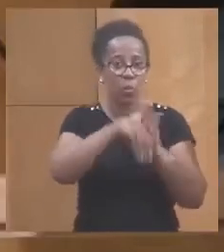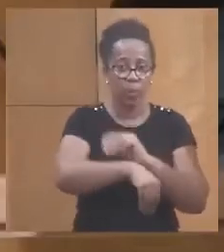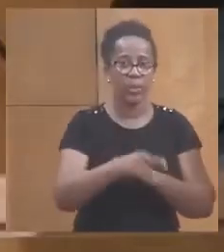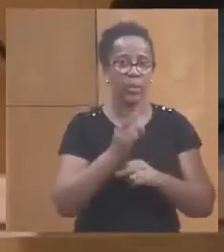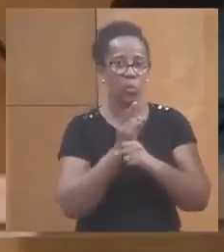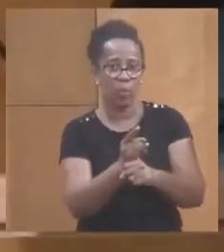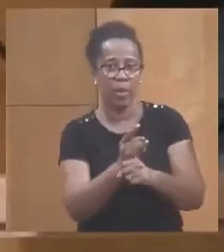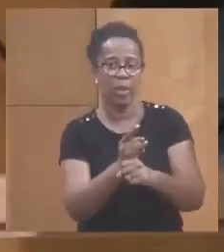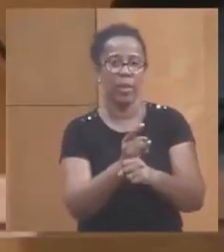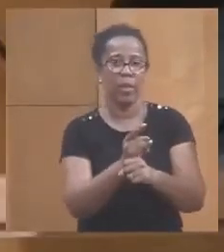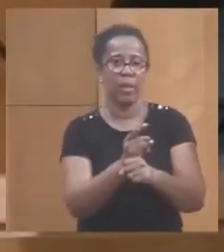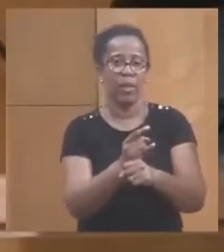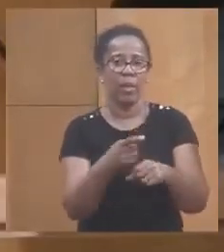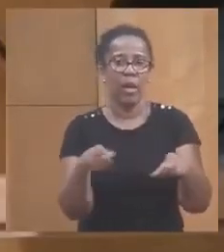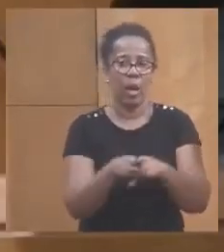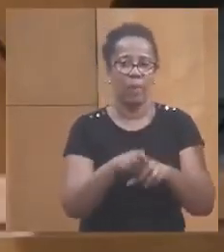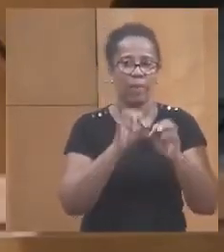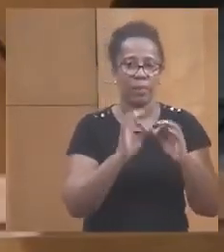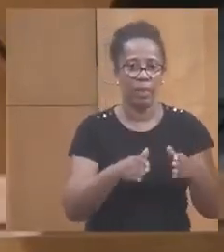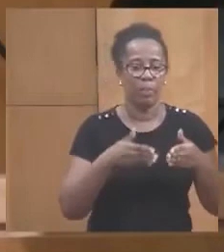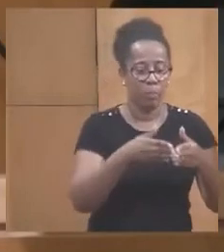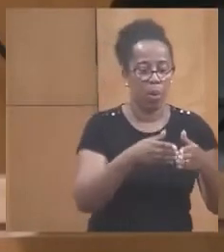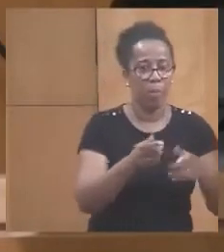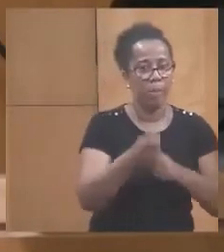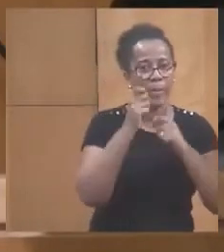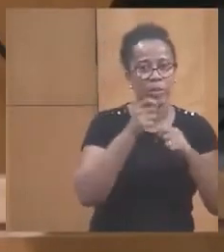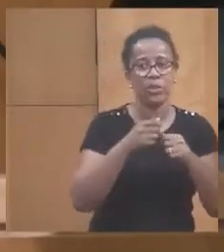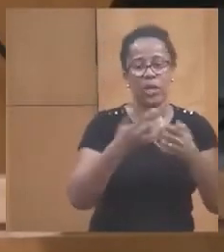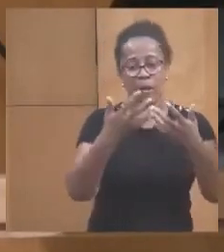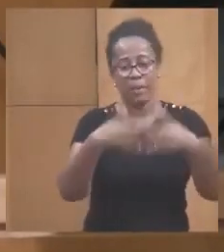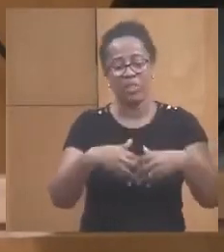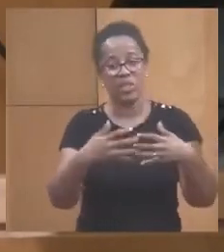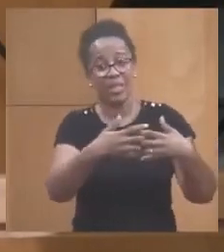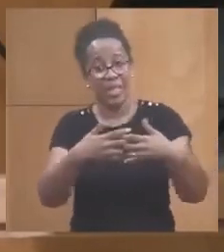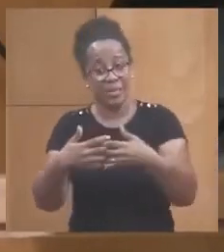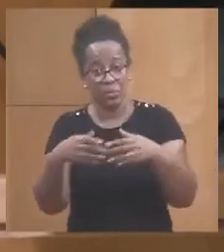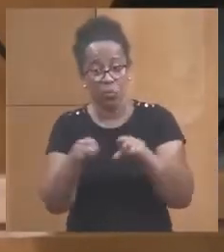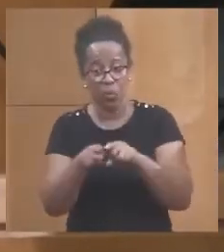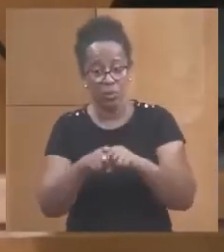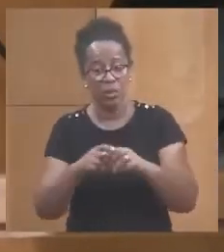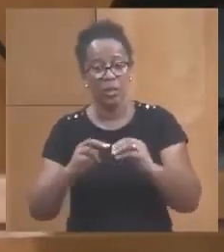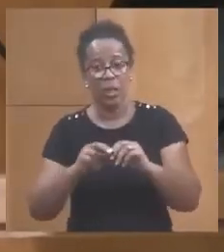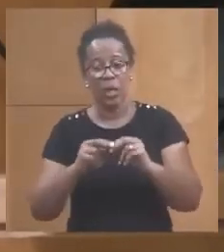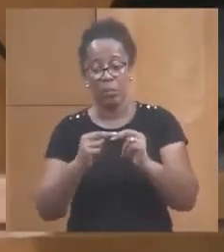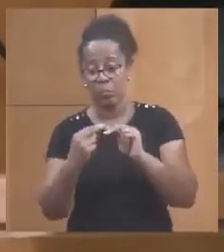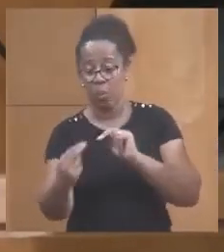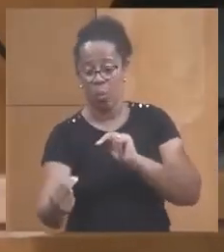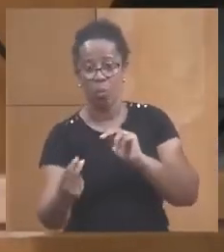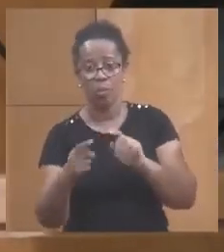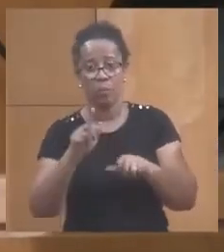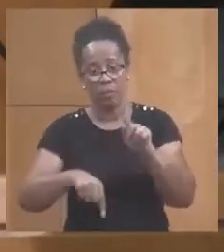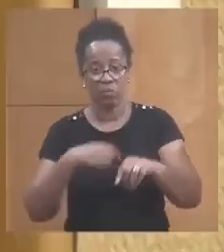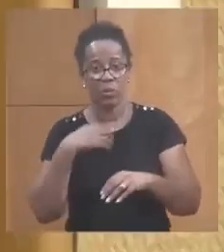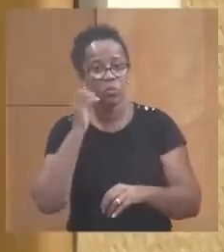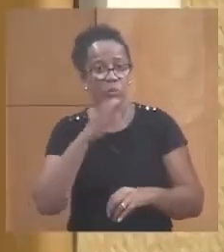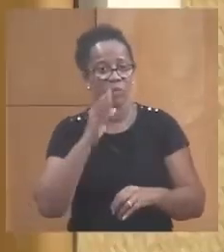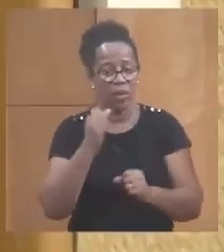à la fois les ports de pêche, les machines à glace et les apportements qui sont souvent malmenés